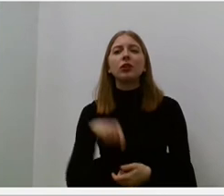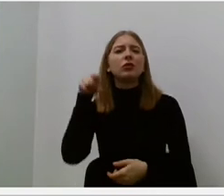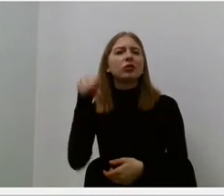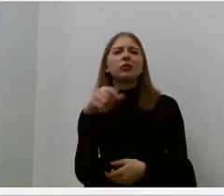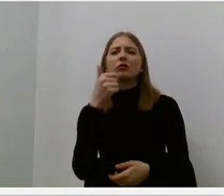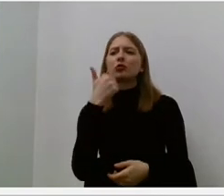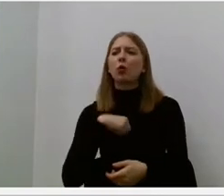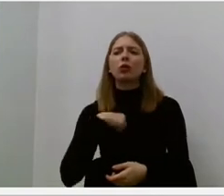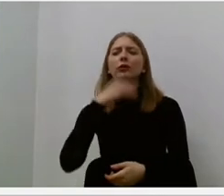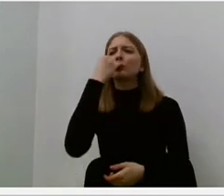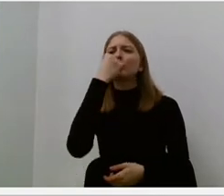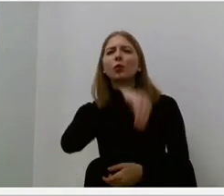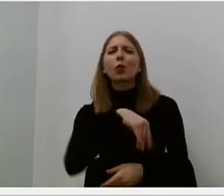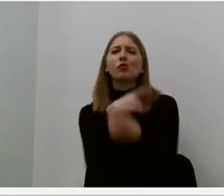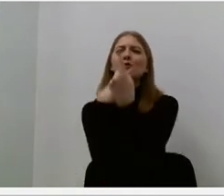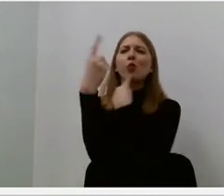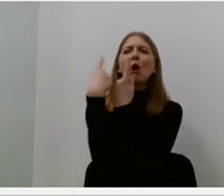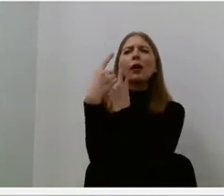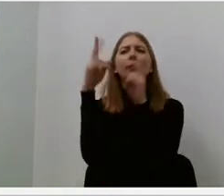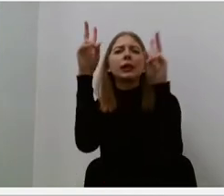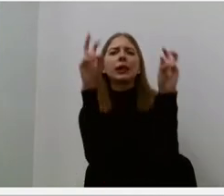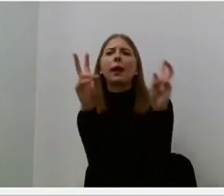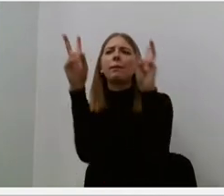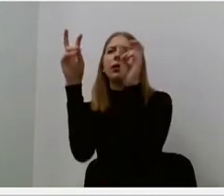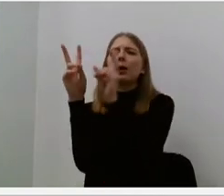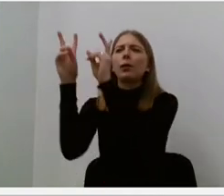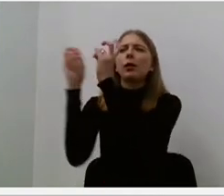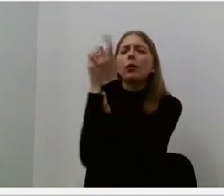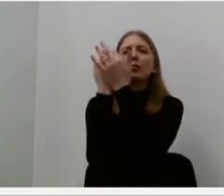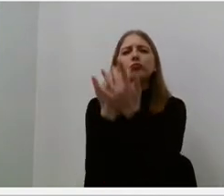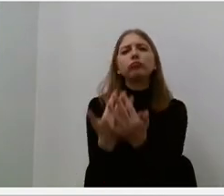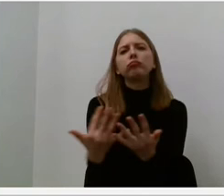susitikimai pokalbių temos, pilnatvės, laikas.